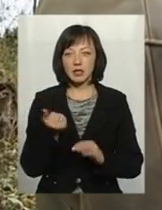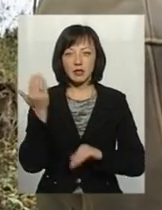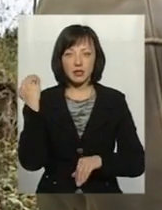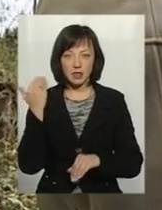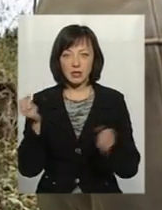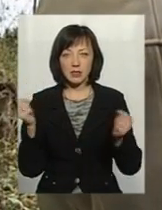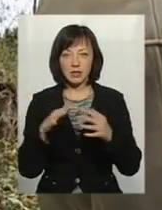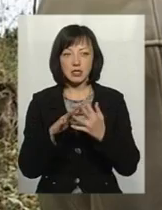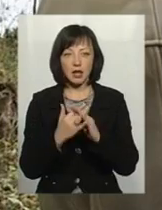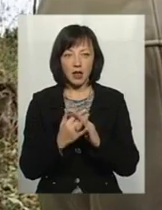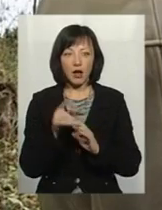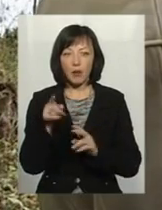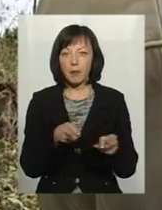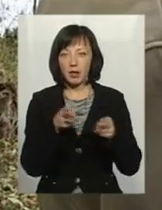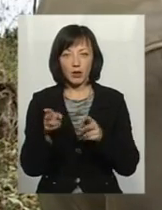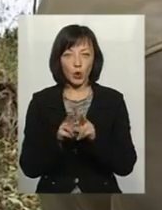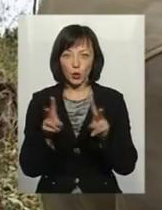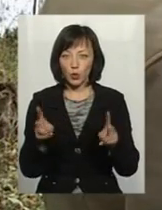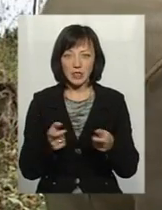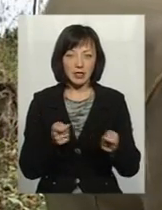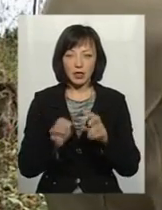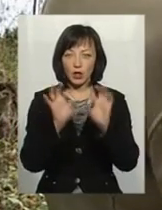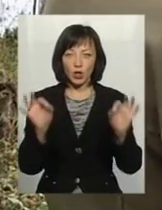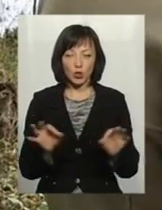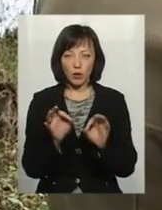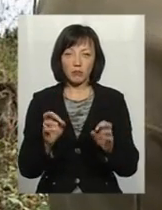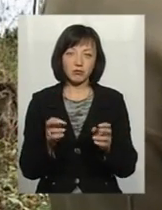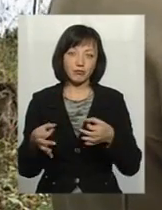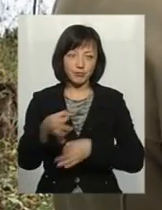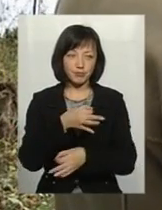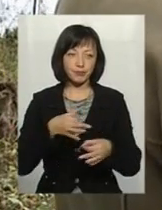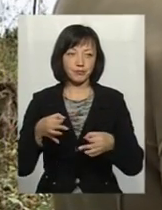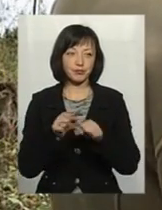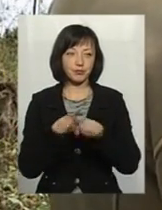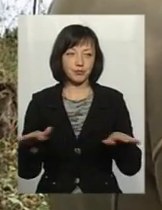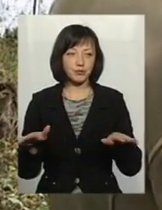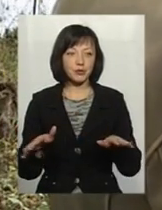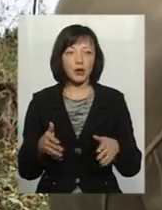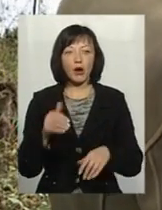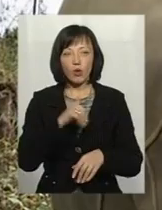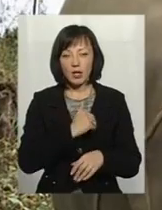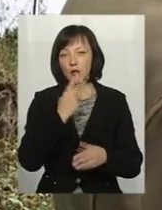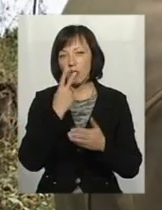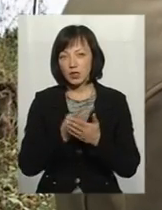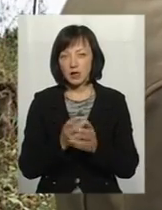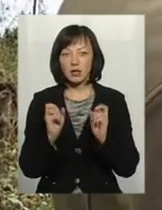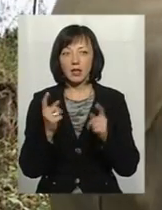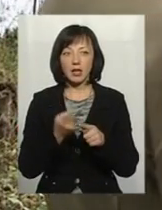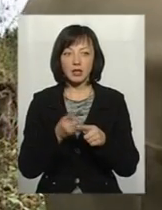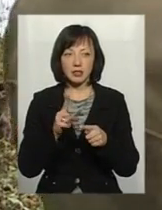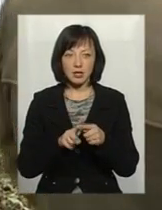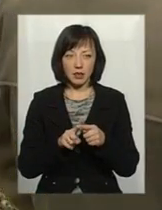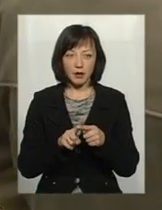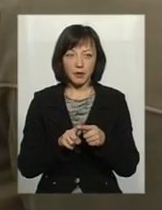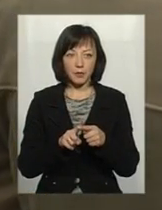робили, до їх ніхто не приїхав, ніхто, вони посиділи, підвождали і роз'їхалися. Вони хотіли показати якраз як самольоти крупили.